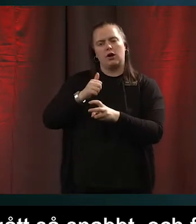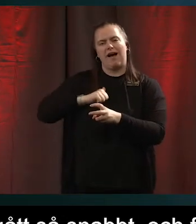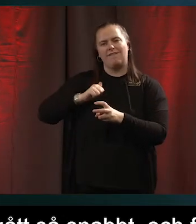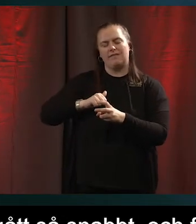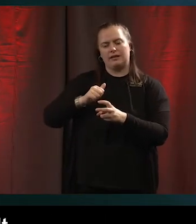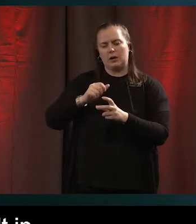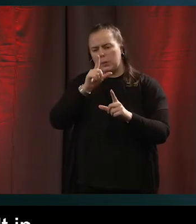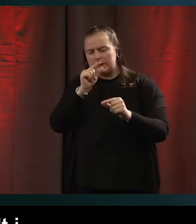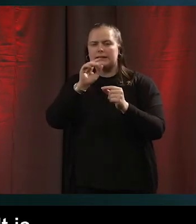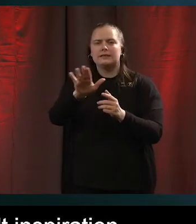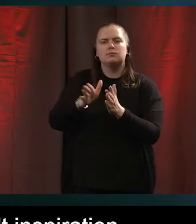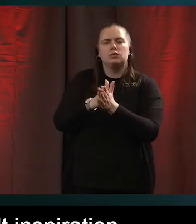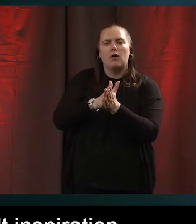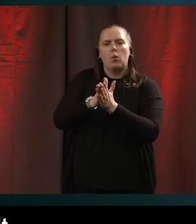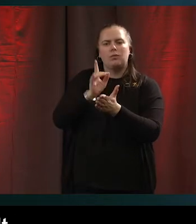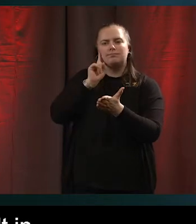innanförskap.